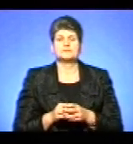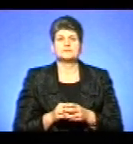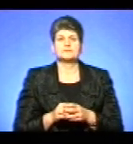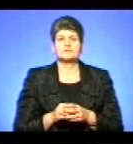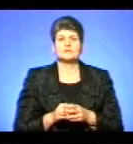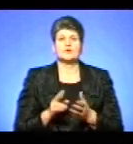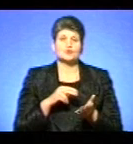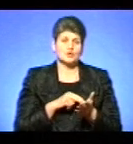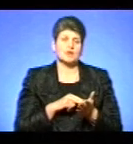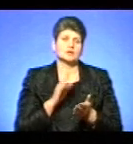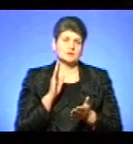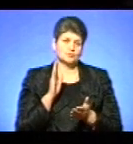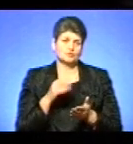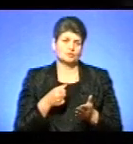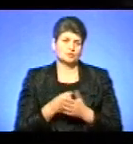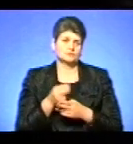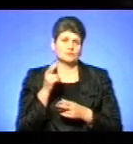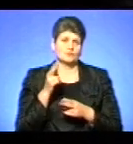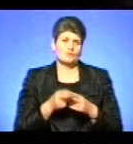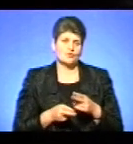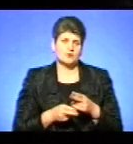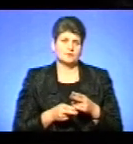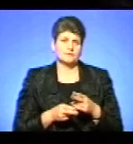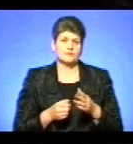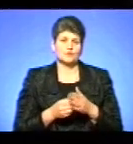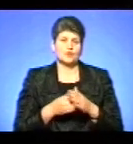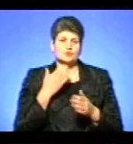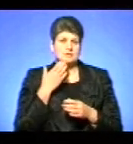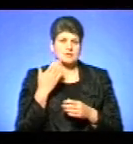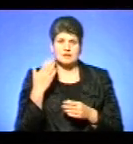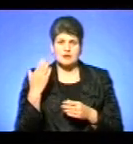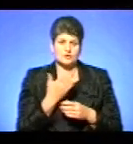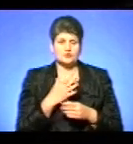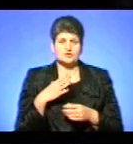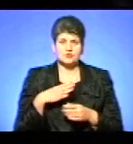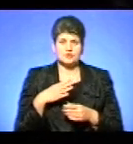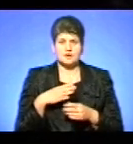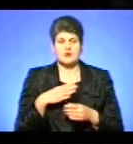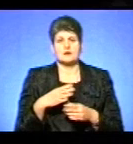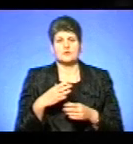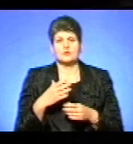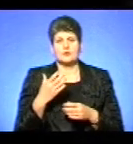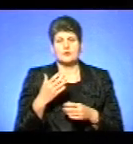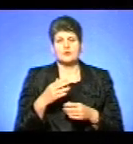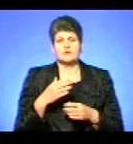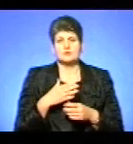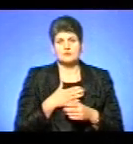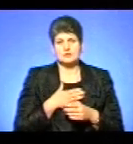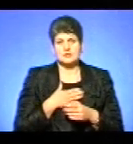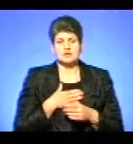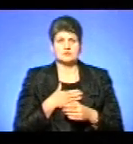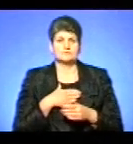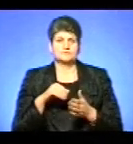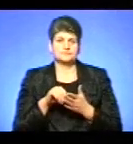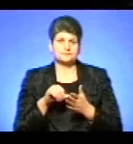Стояти ми будемо до опора, тобто до останнього. Чекаємо, коли наш Олег Ярошевич в Верховній Раді, він